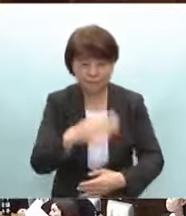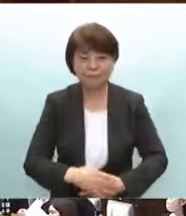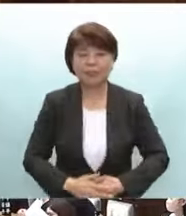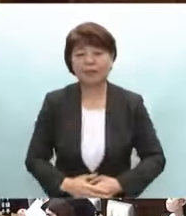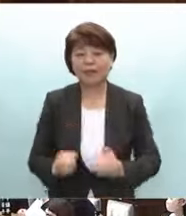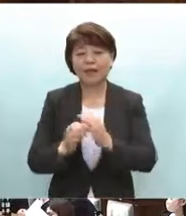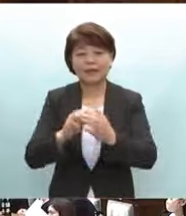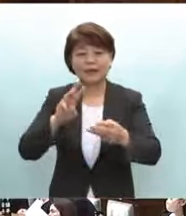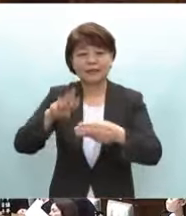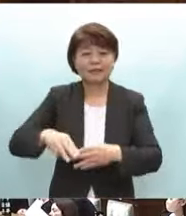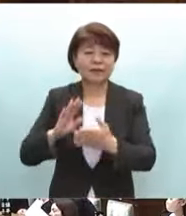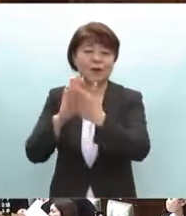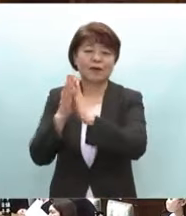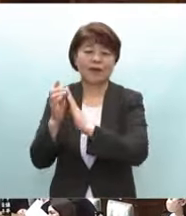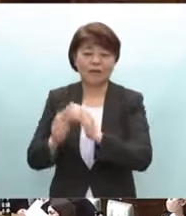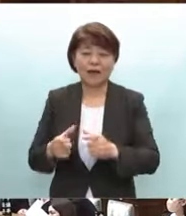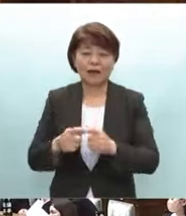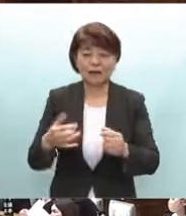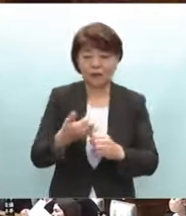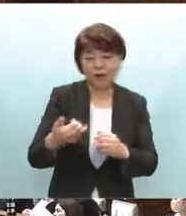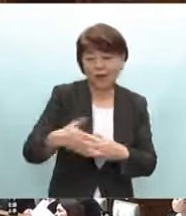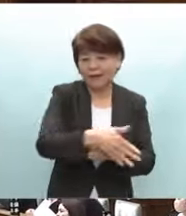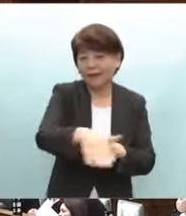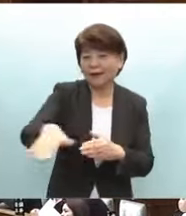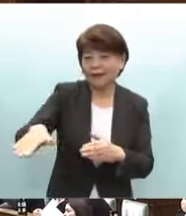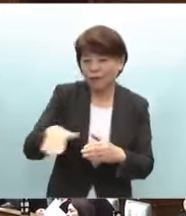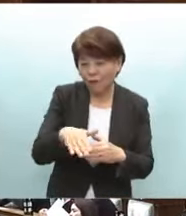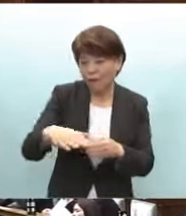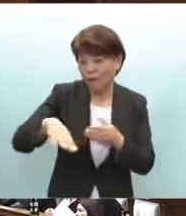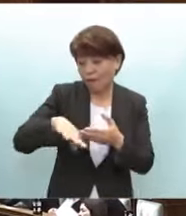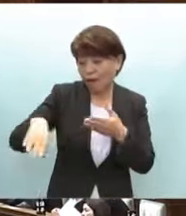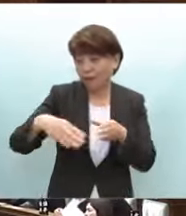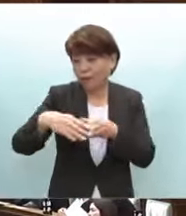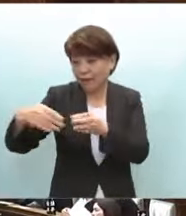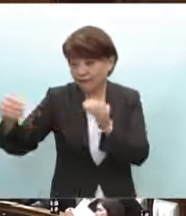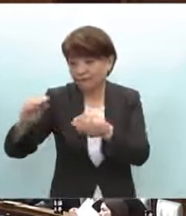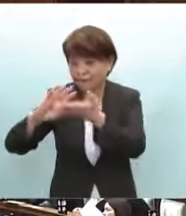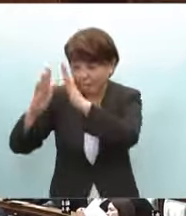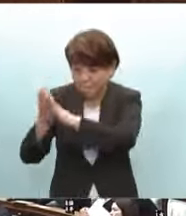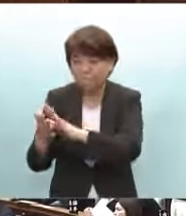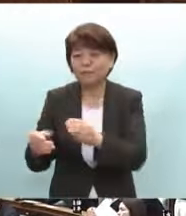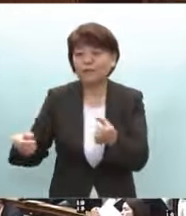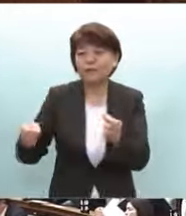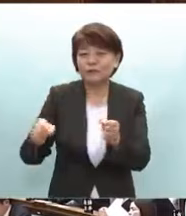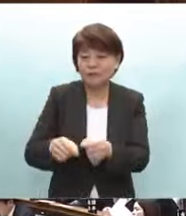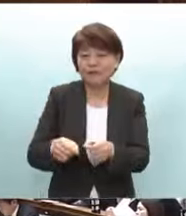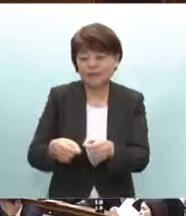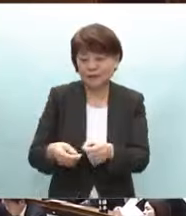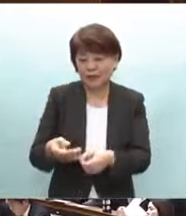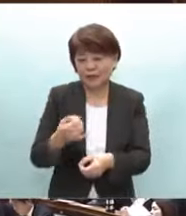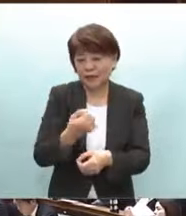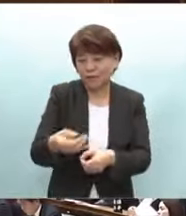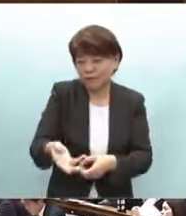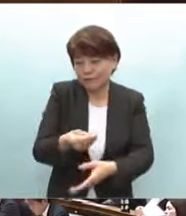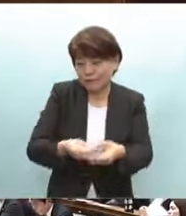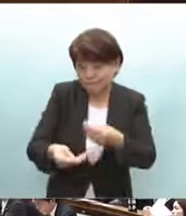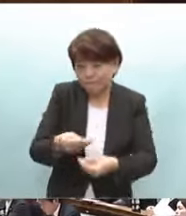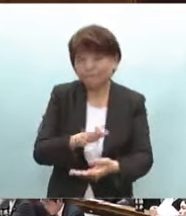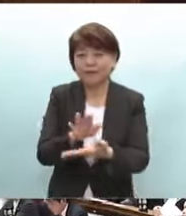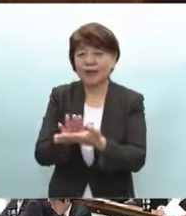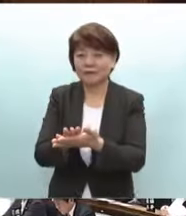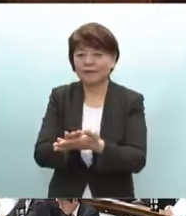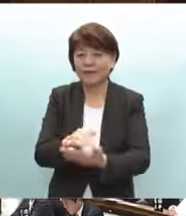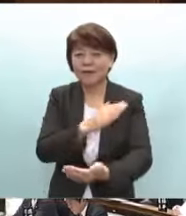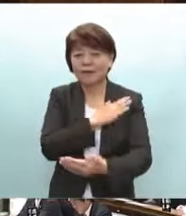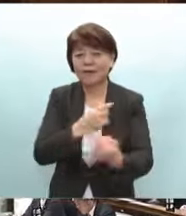石川県は日本海沿岸の各県とともに豊富な海の幸に恵まれブランド化を目指している農畜産